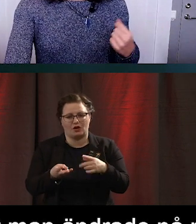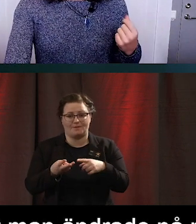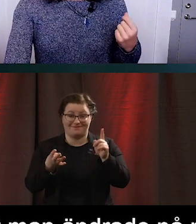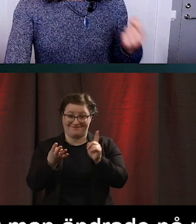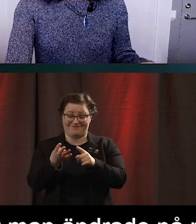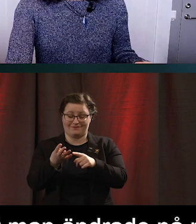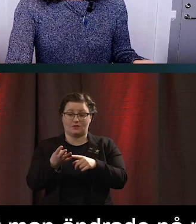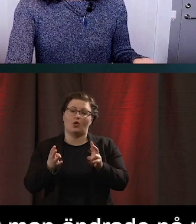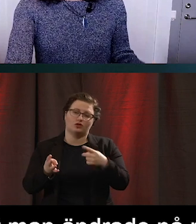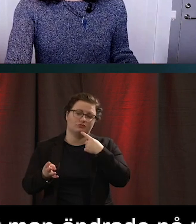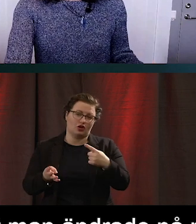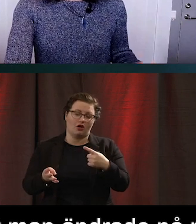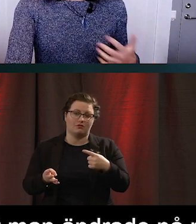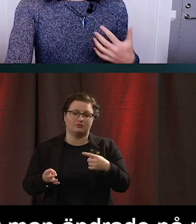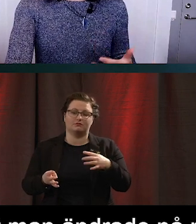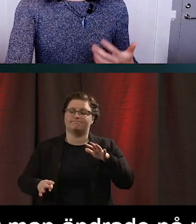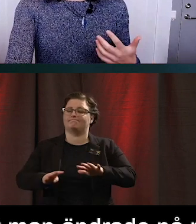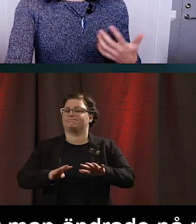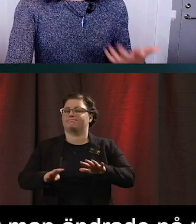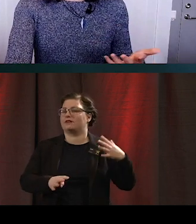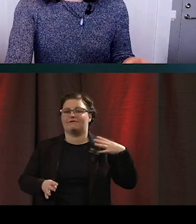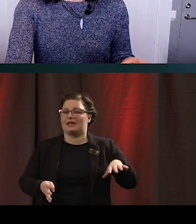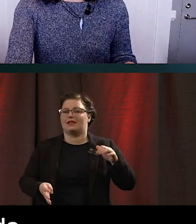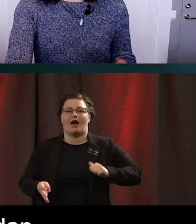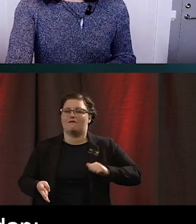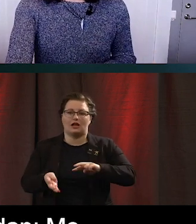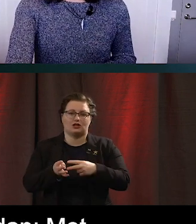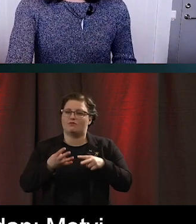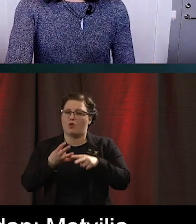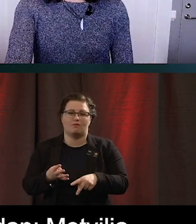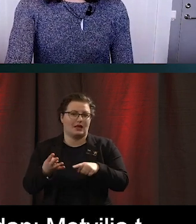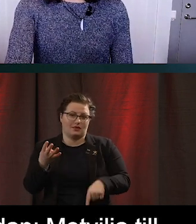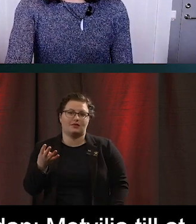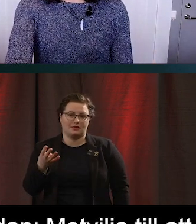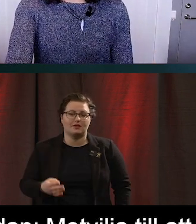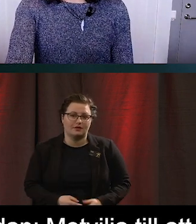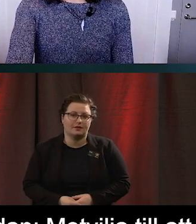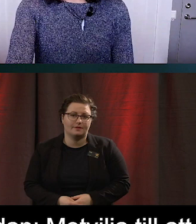Och sen slutligen då, motvilja till att vilja fortsätta använda systemet.